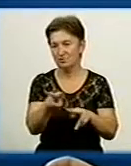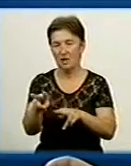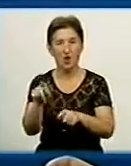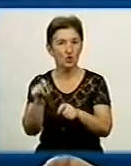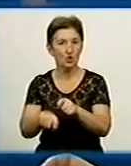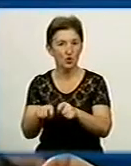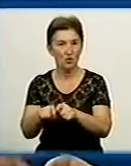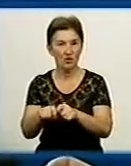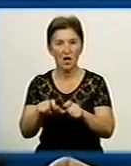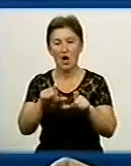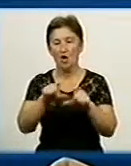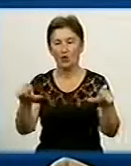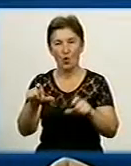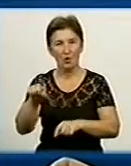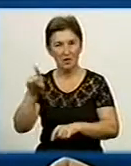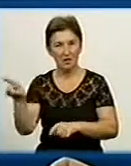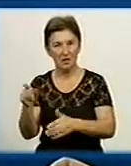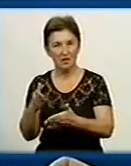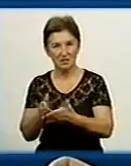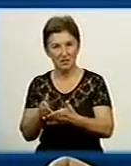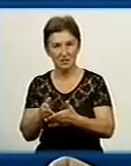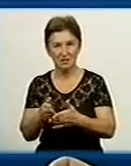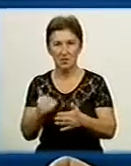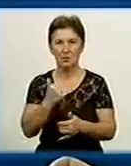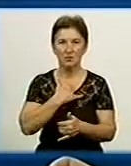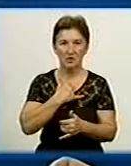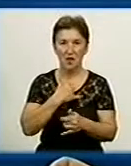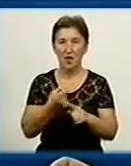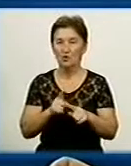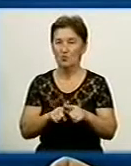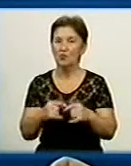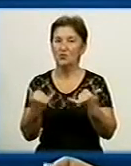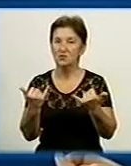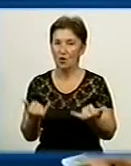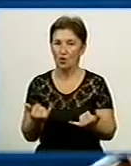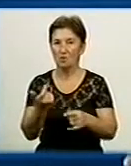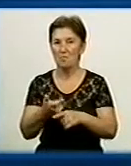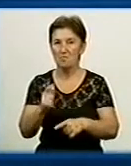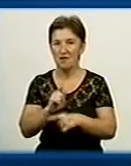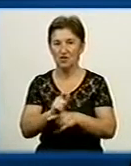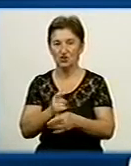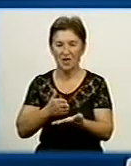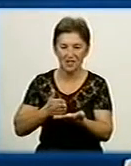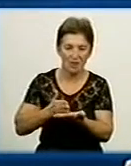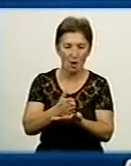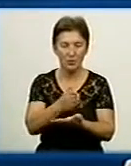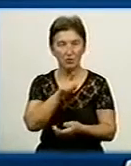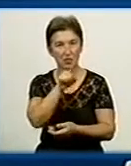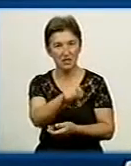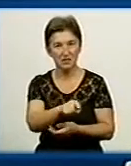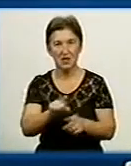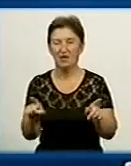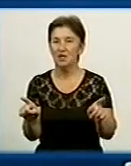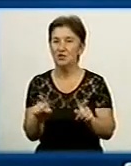тому що там школи є і в спортивних громадських організаціях, і в нас і так далі. Тому сьогодні більше йде напрямок на те, що